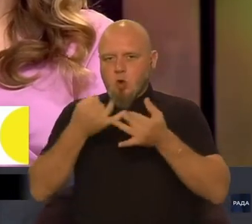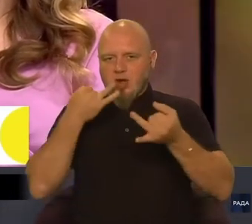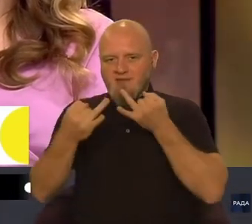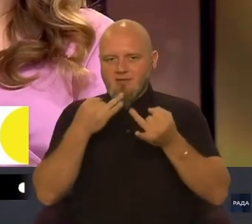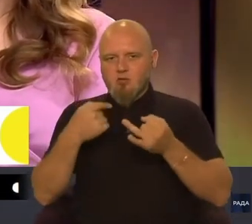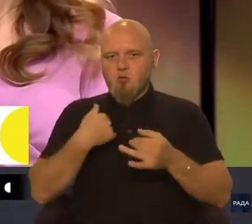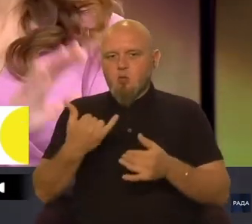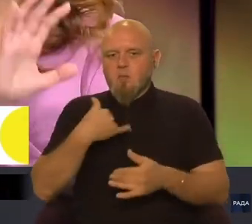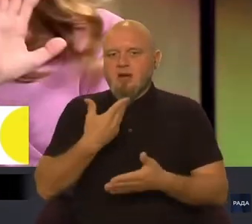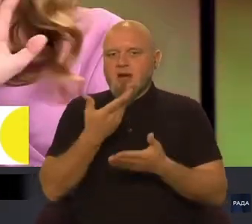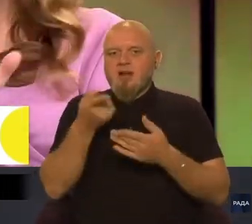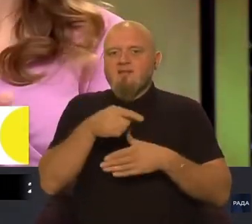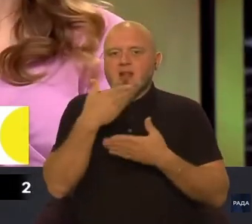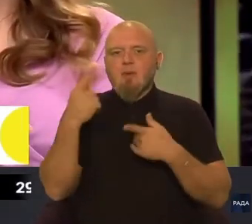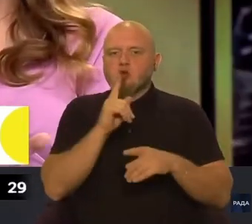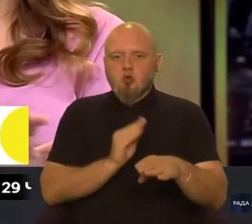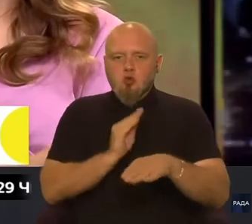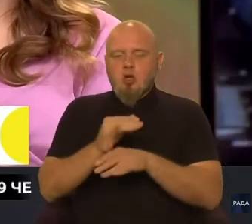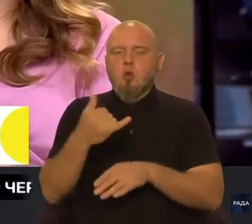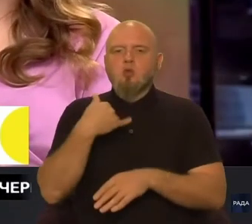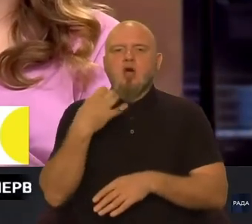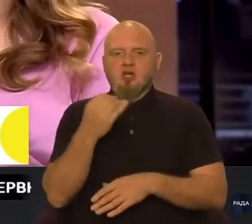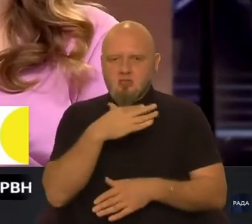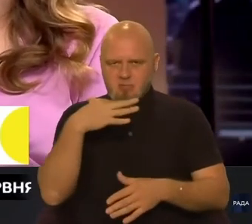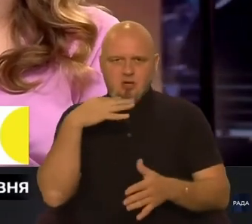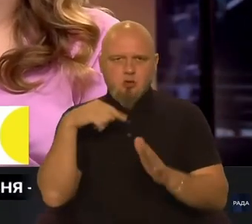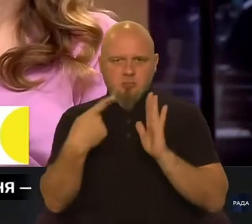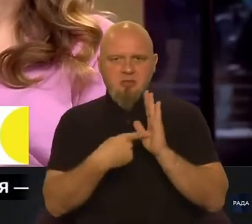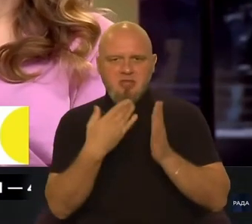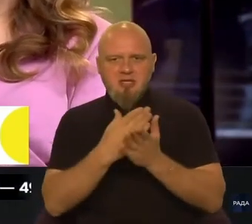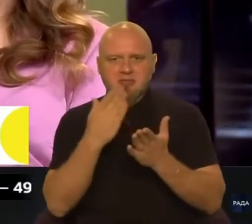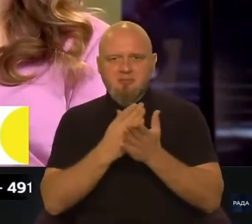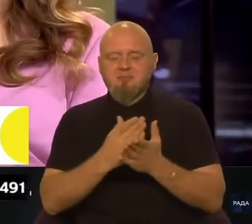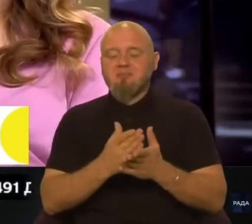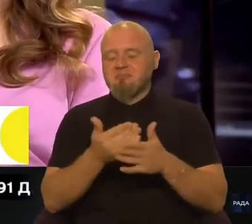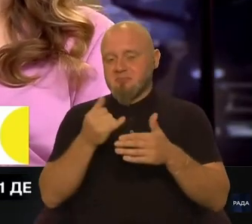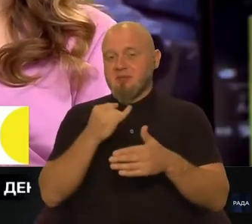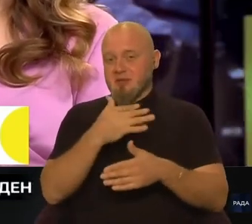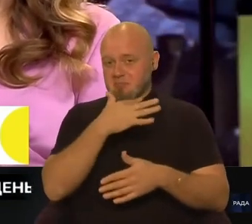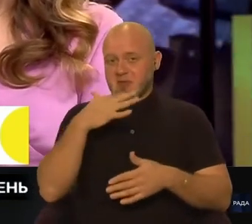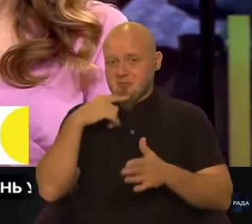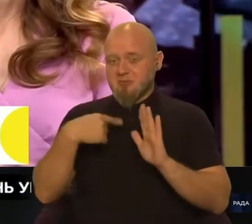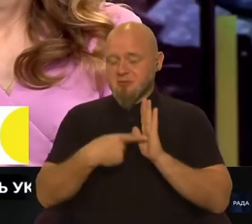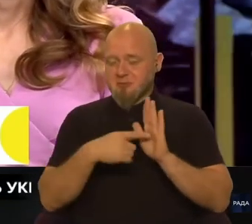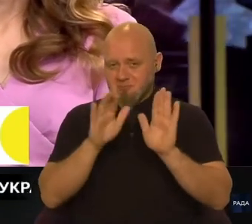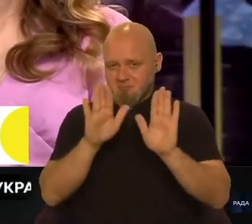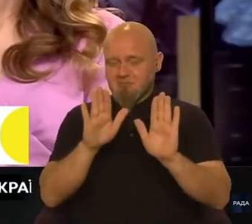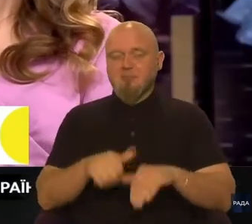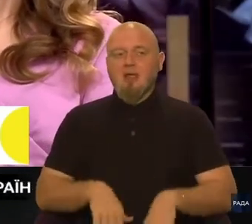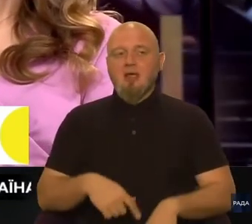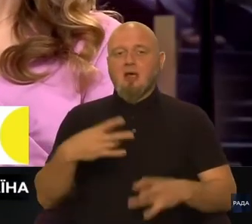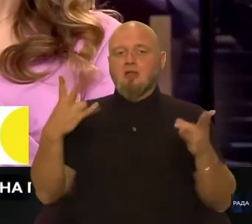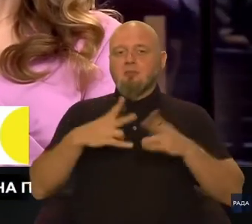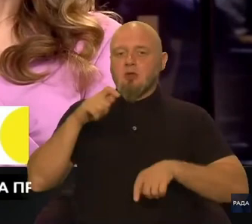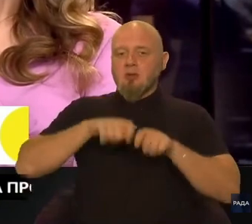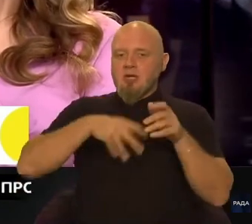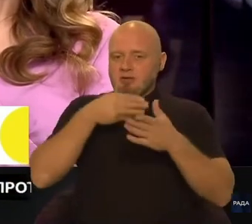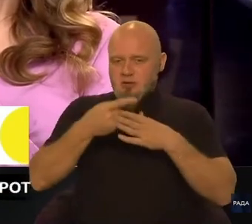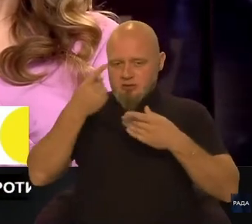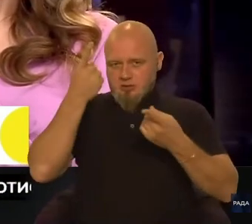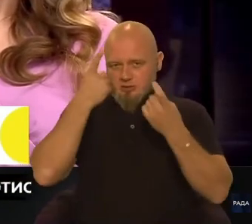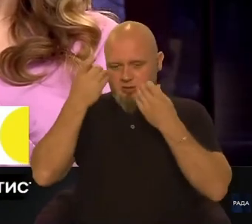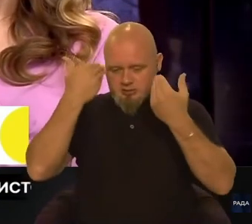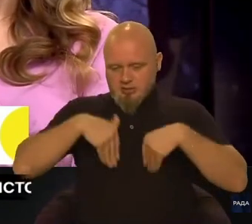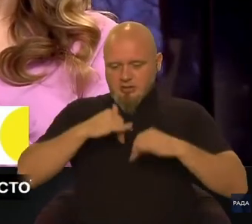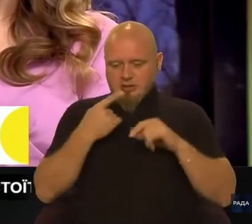вже майже немає чого додати. У нас ще багато запитань. Є багато запитань. Тобто, необхідно перевіряти свої дані для